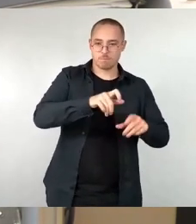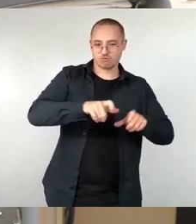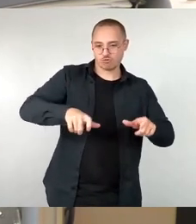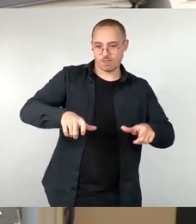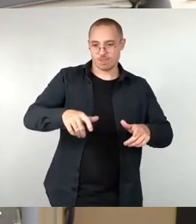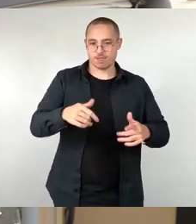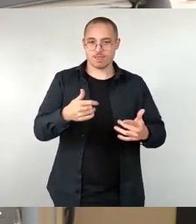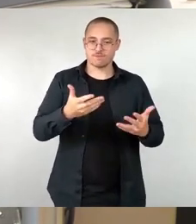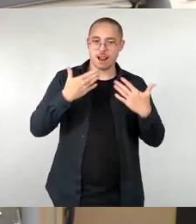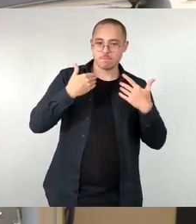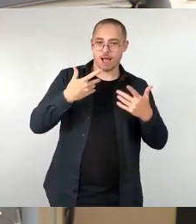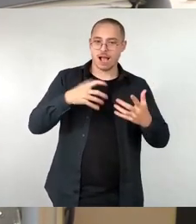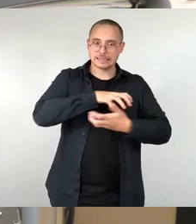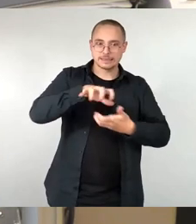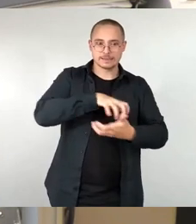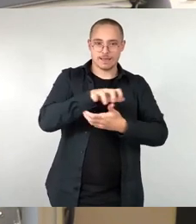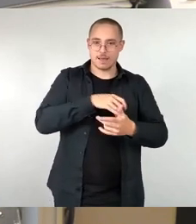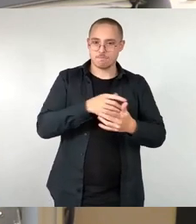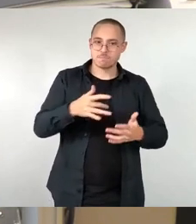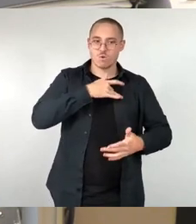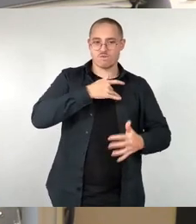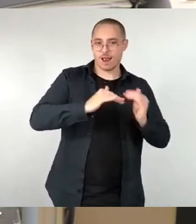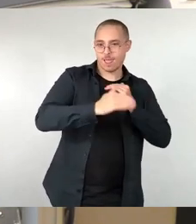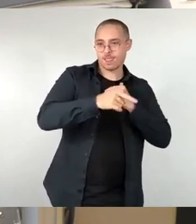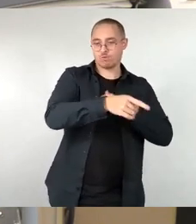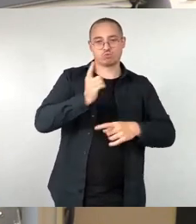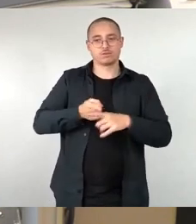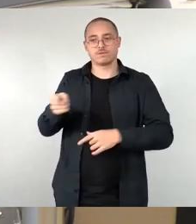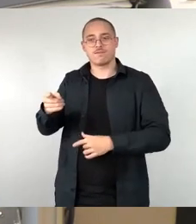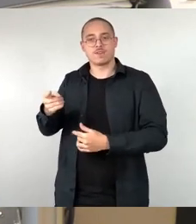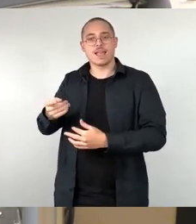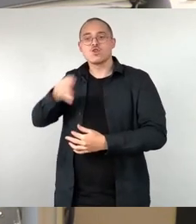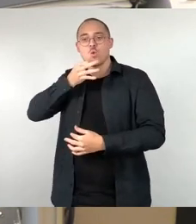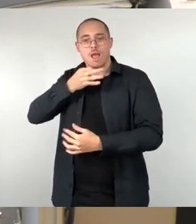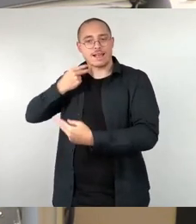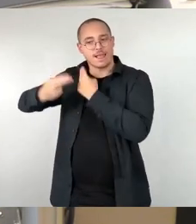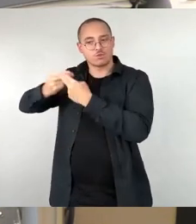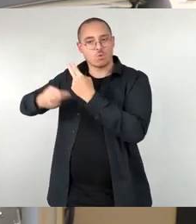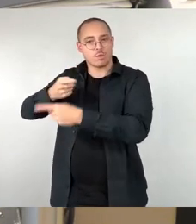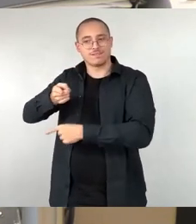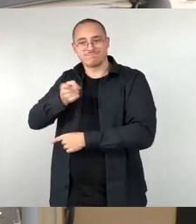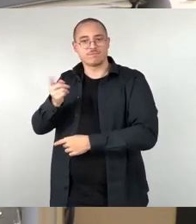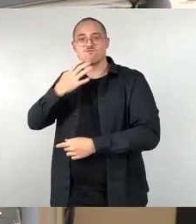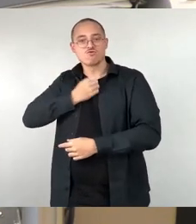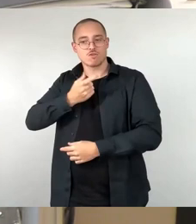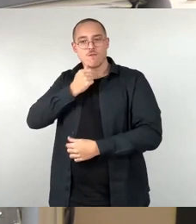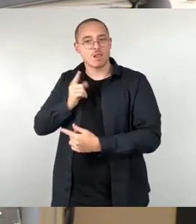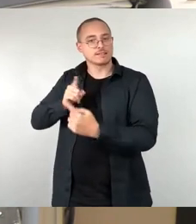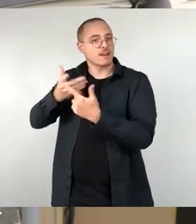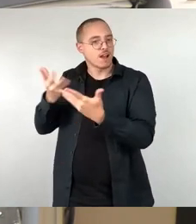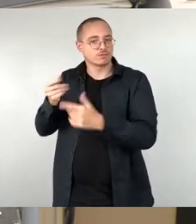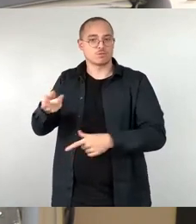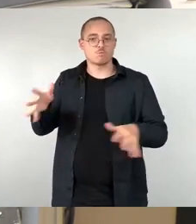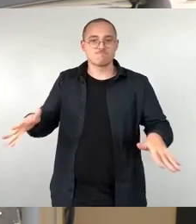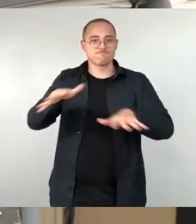Klimakrise betroffenen Ländern. Aufgrund dieser großen Aufgabe begrüßen wir es sehr, dass dieser Stadtrat die